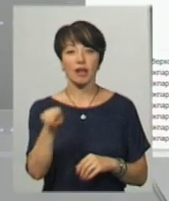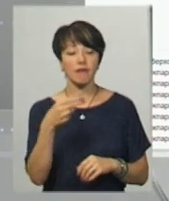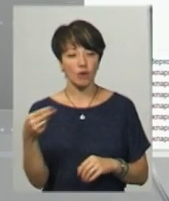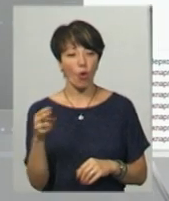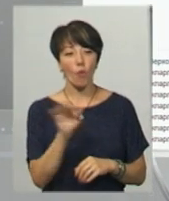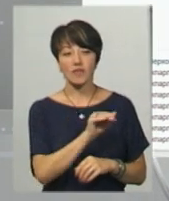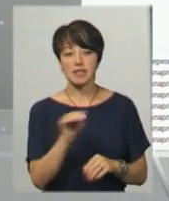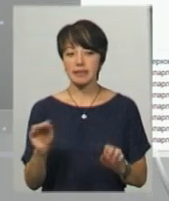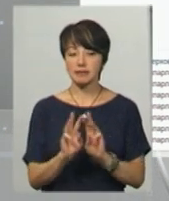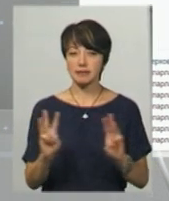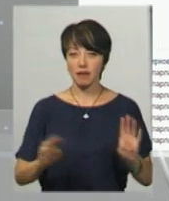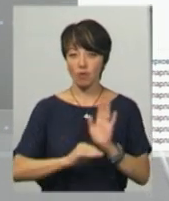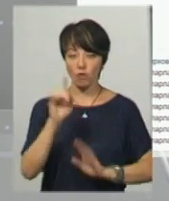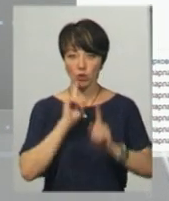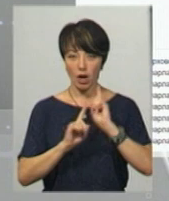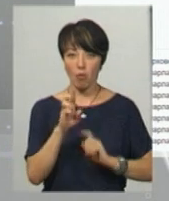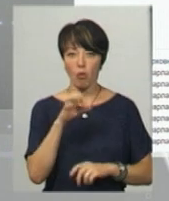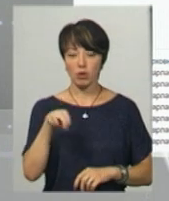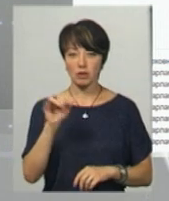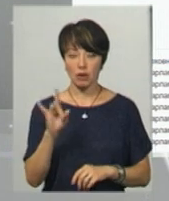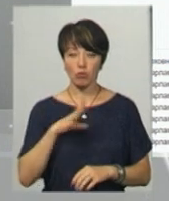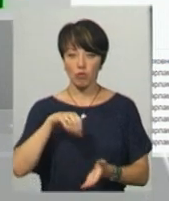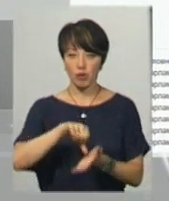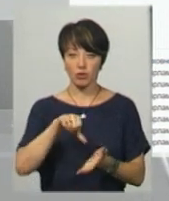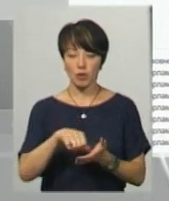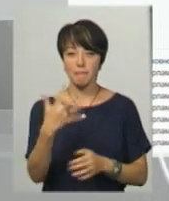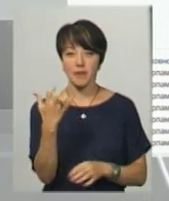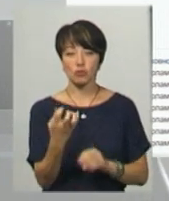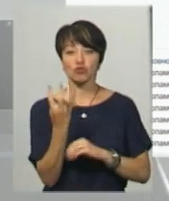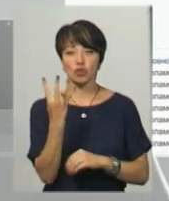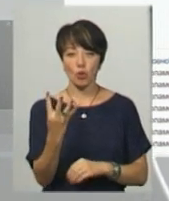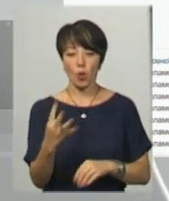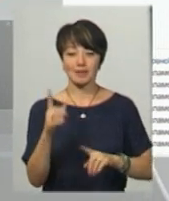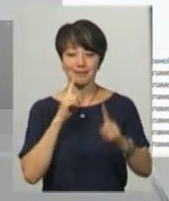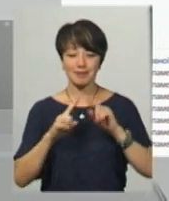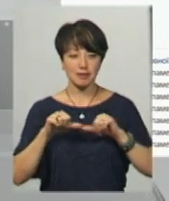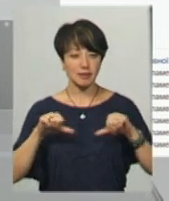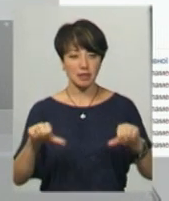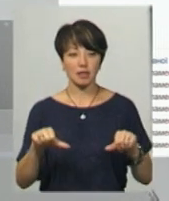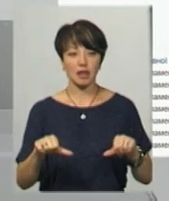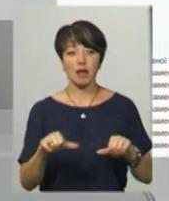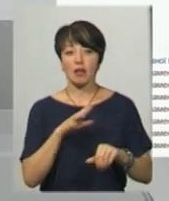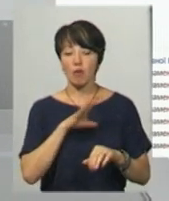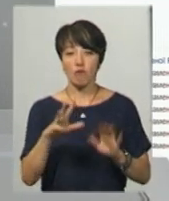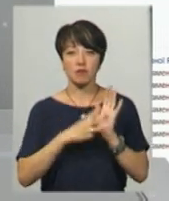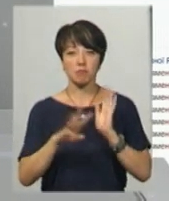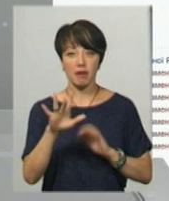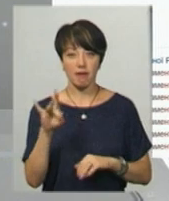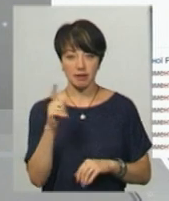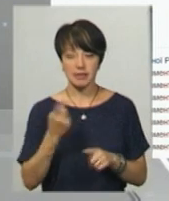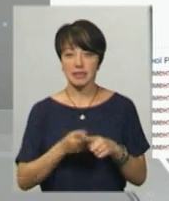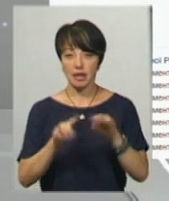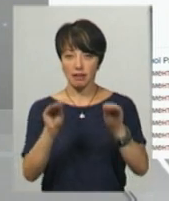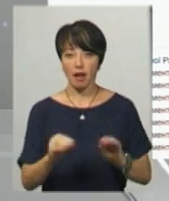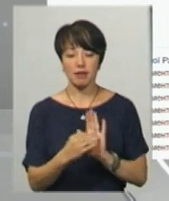офіційного сайту Верховної Ради України, Віктор Бондар був присутнім на 504 пленарних засіданнях, відсутній 85 разів. Це